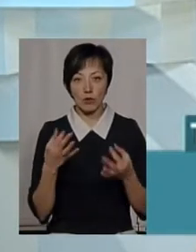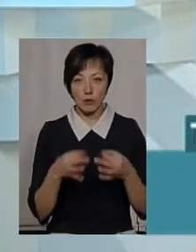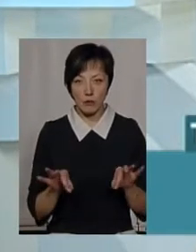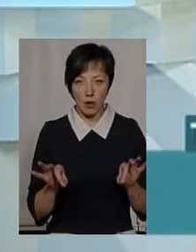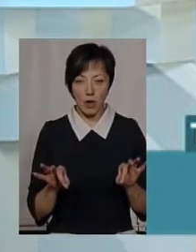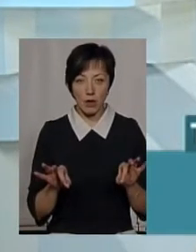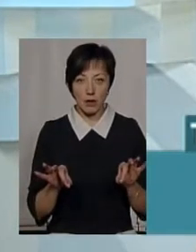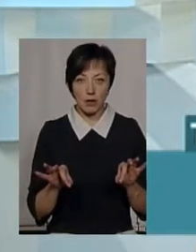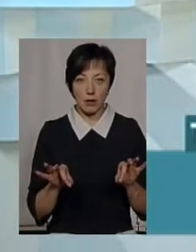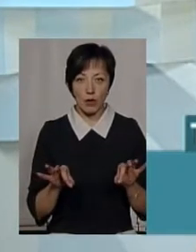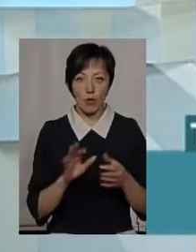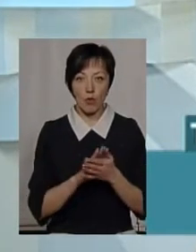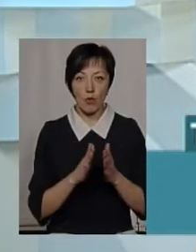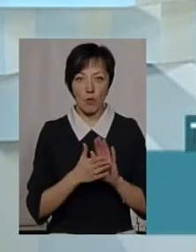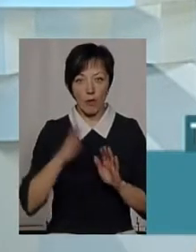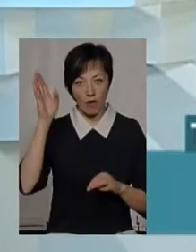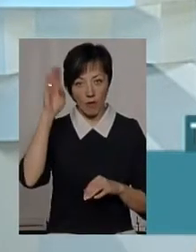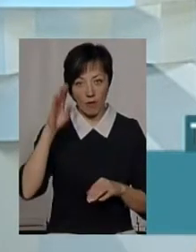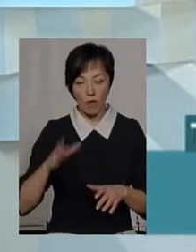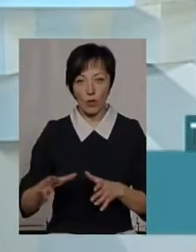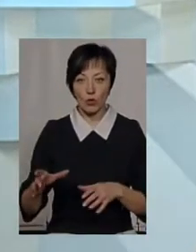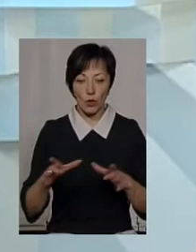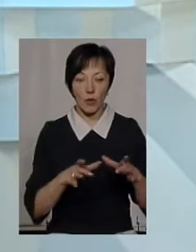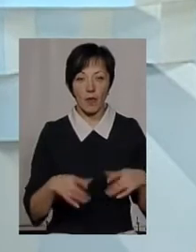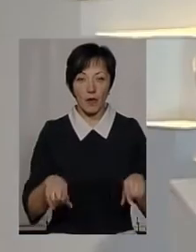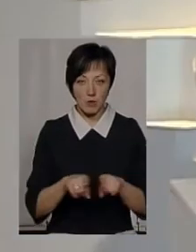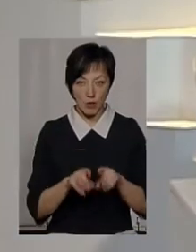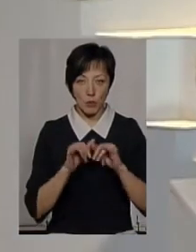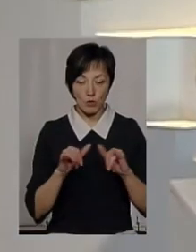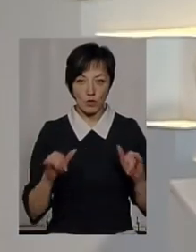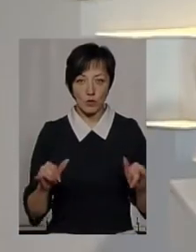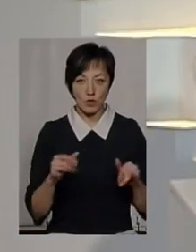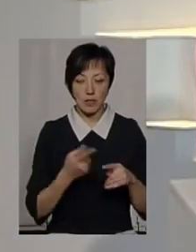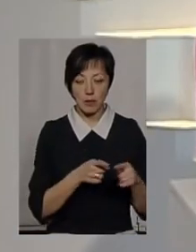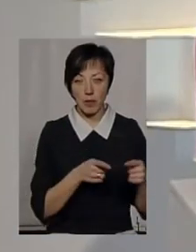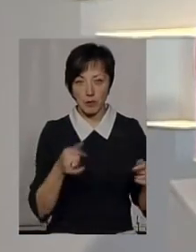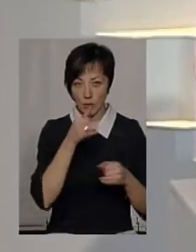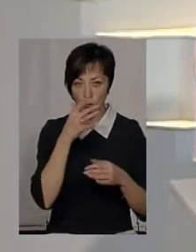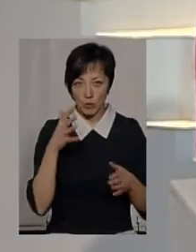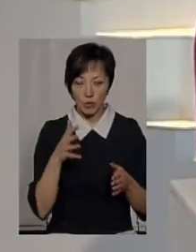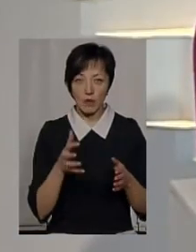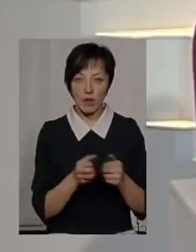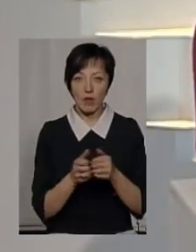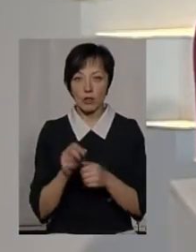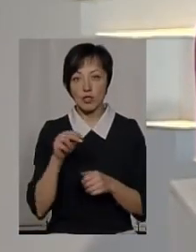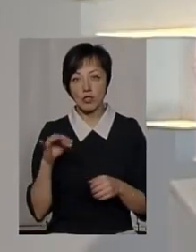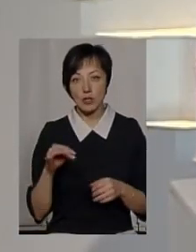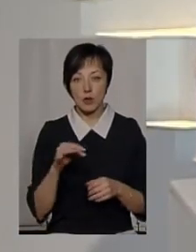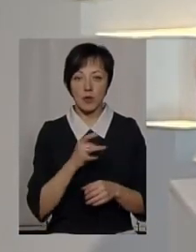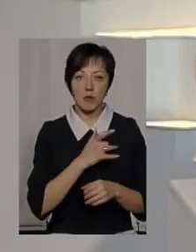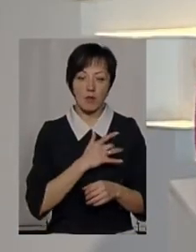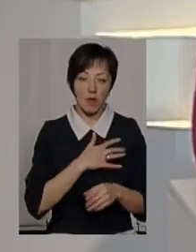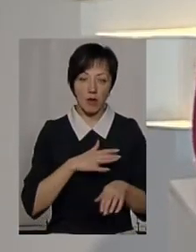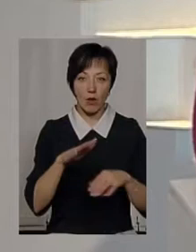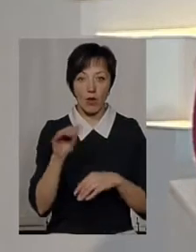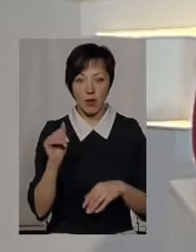позволяють умови водойми. То на них так само розповсюджуються, вони в цей період не можуть виловлювати? Чи якщо це там приватно